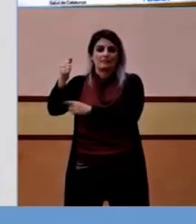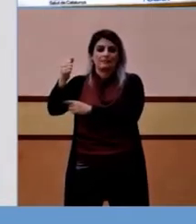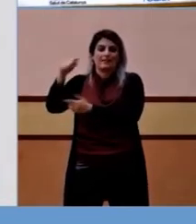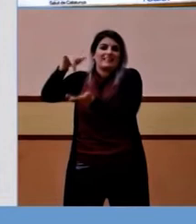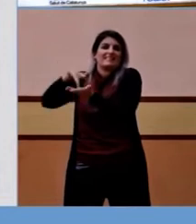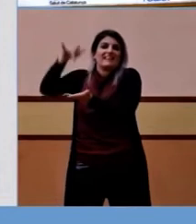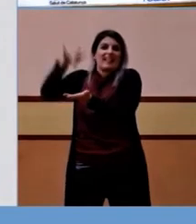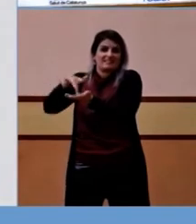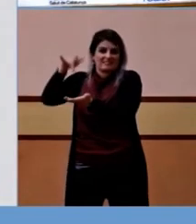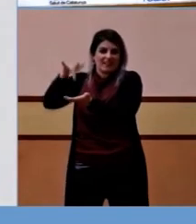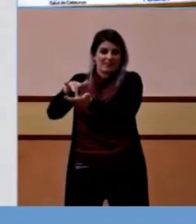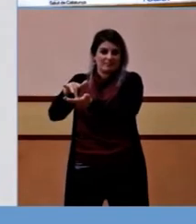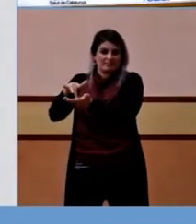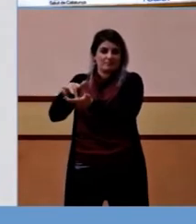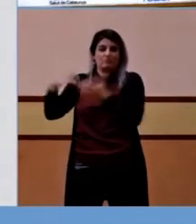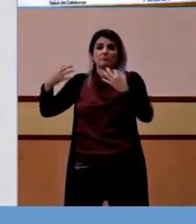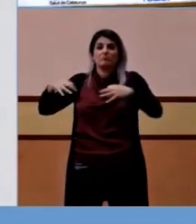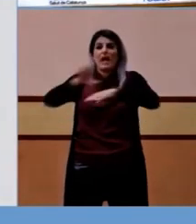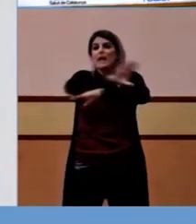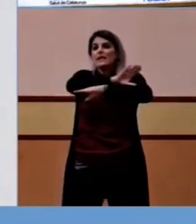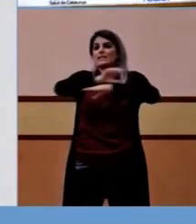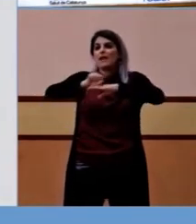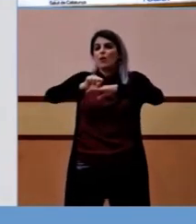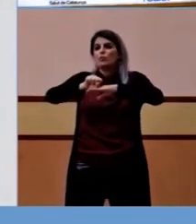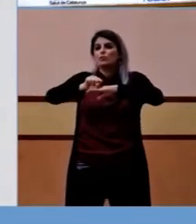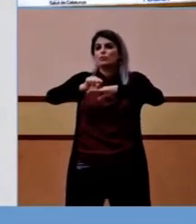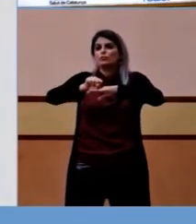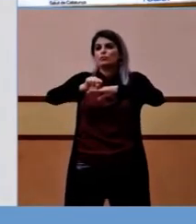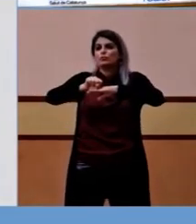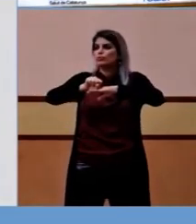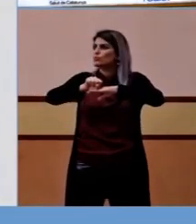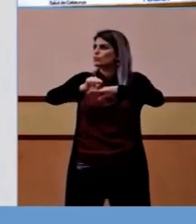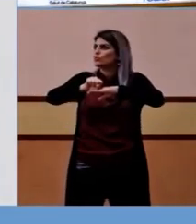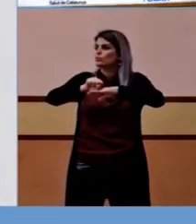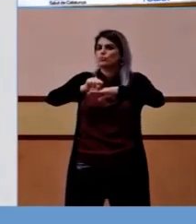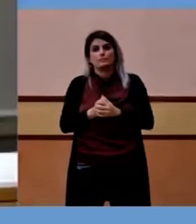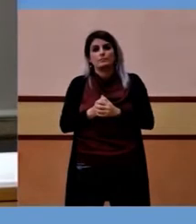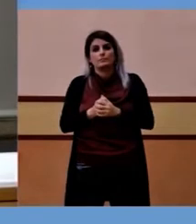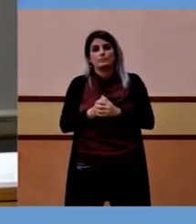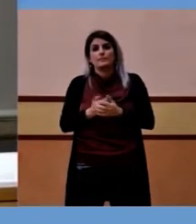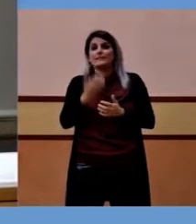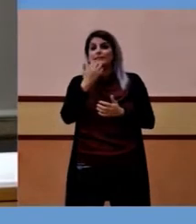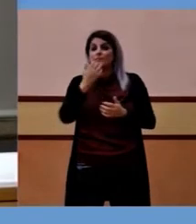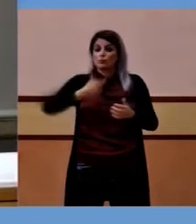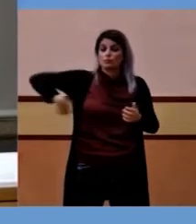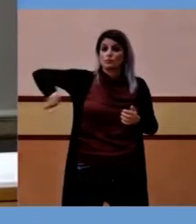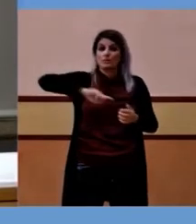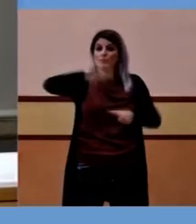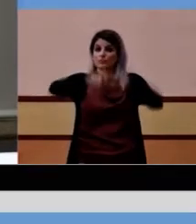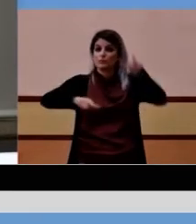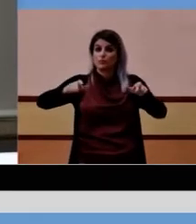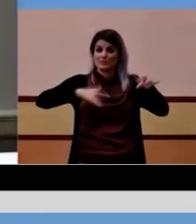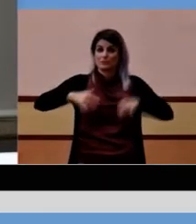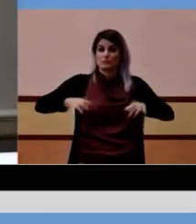positius es manté els dies després de realitzar les proves massives. El simple fet de treure aquests asimptomàtics del sistema i és positiu,